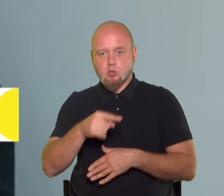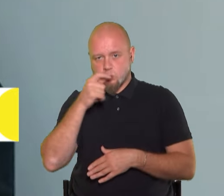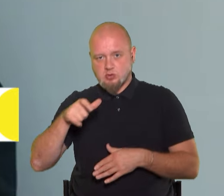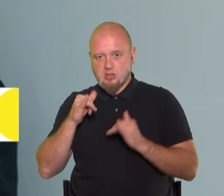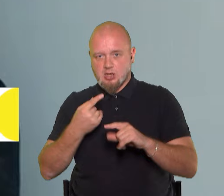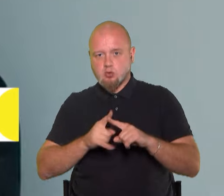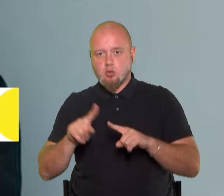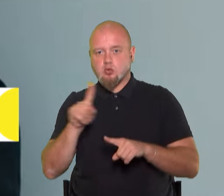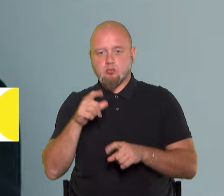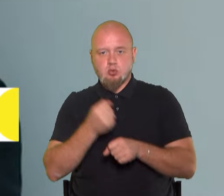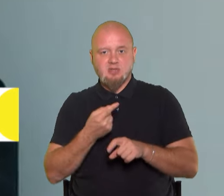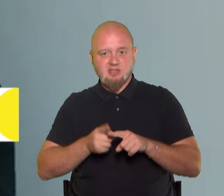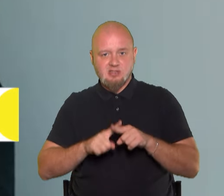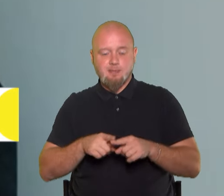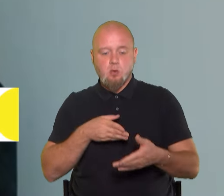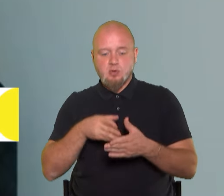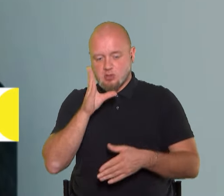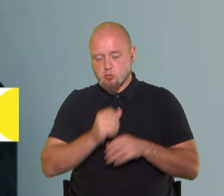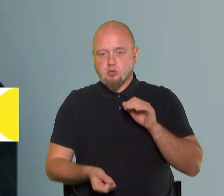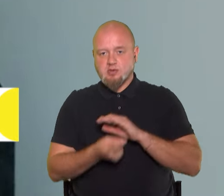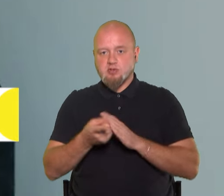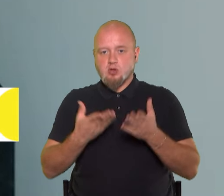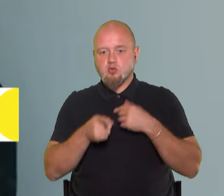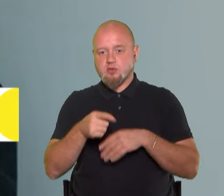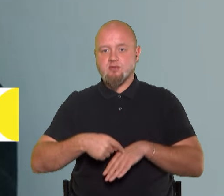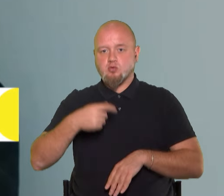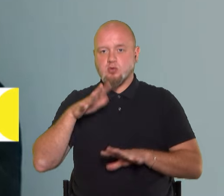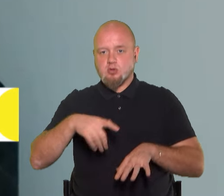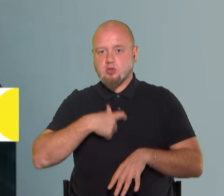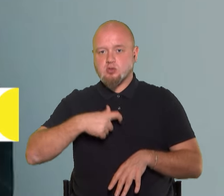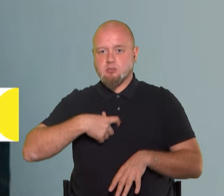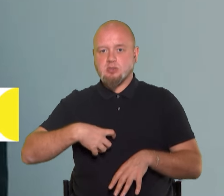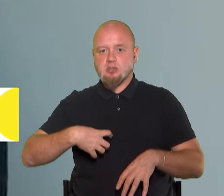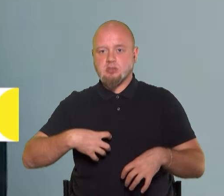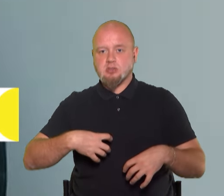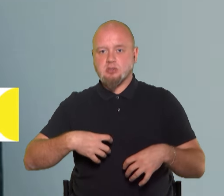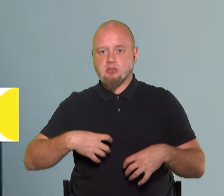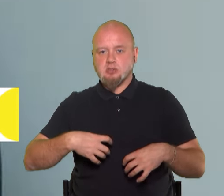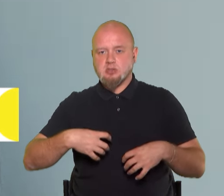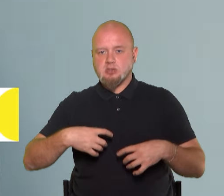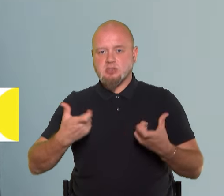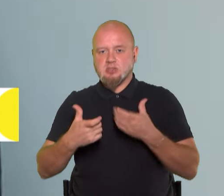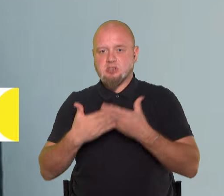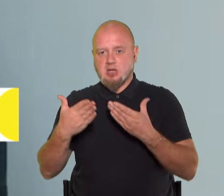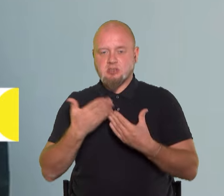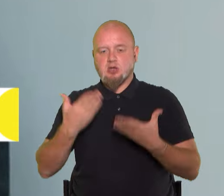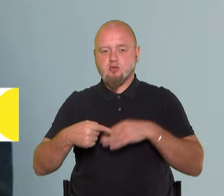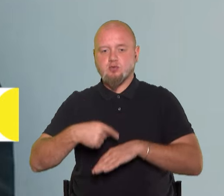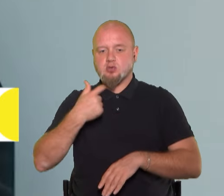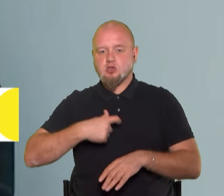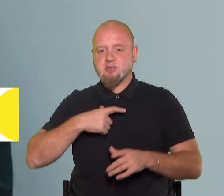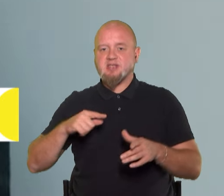для того, щоб чинити це. Обмеження можуть з'явитися, якщо вони відчують на собі санкції, якщо вони відчують на собі тиск